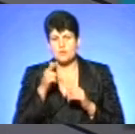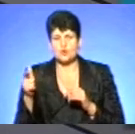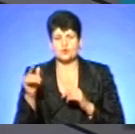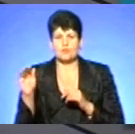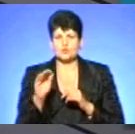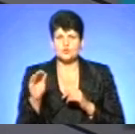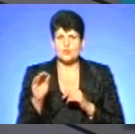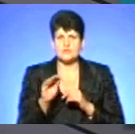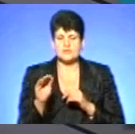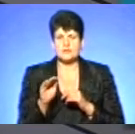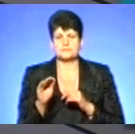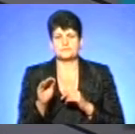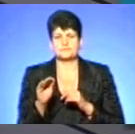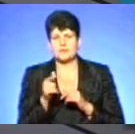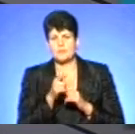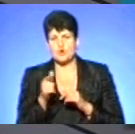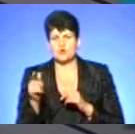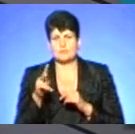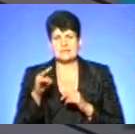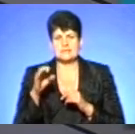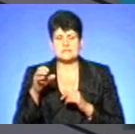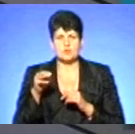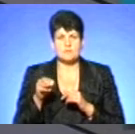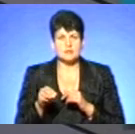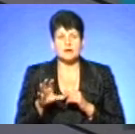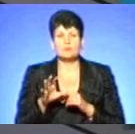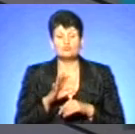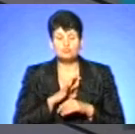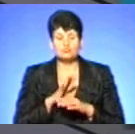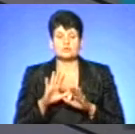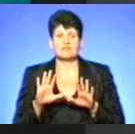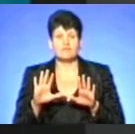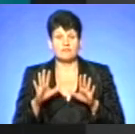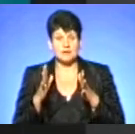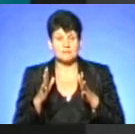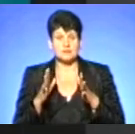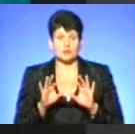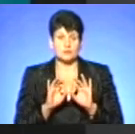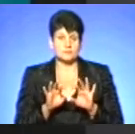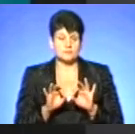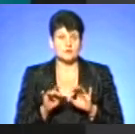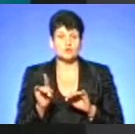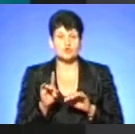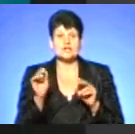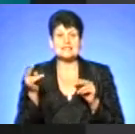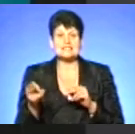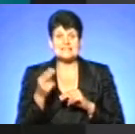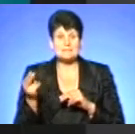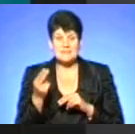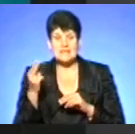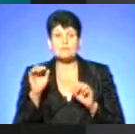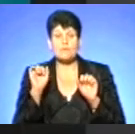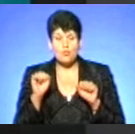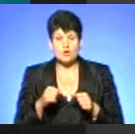змій можна побачити навіть в березні, коли ще лежить сніг. Вони вилазять на проталини,